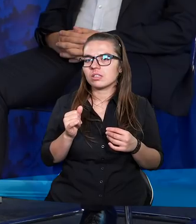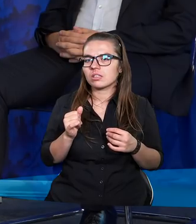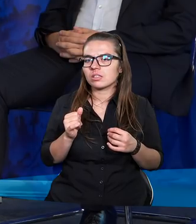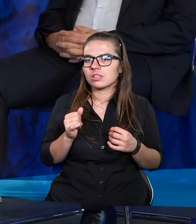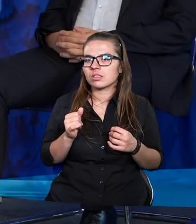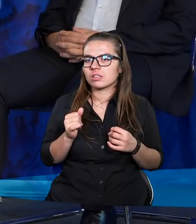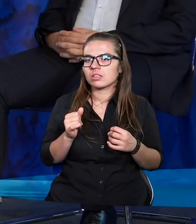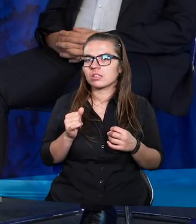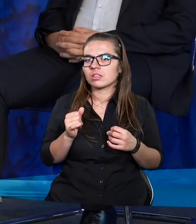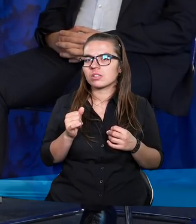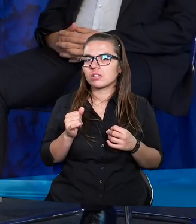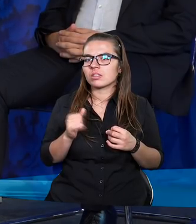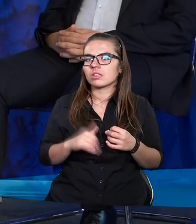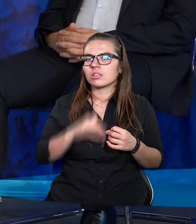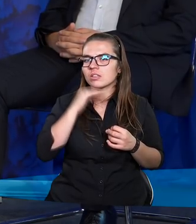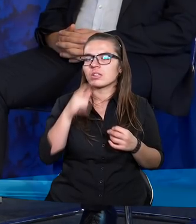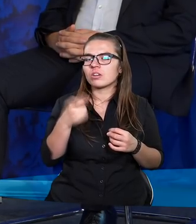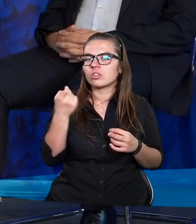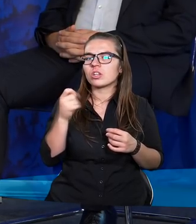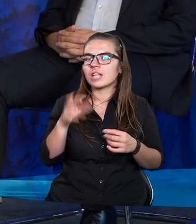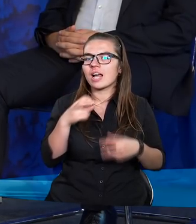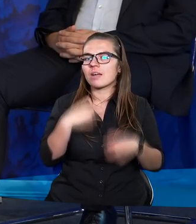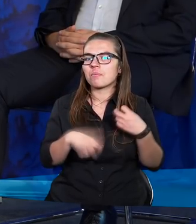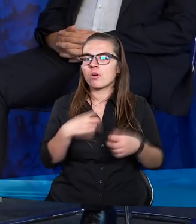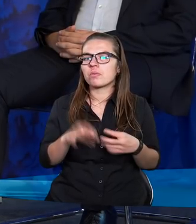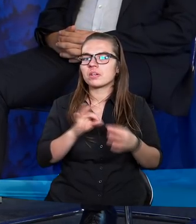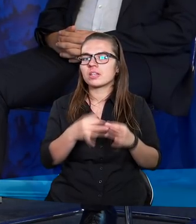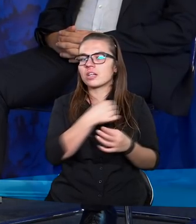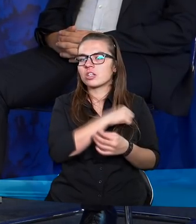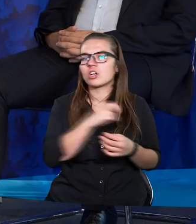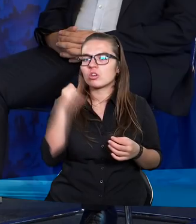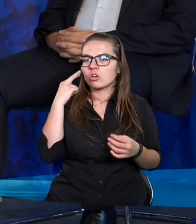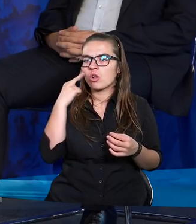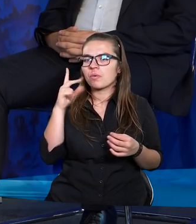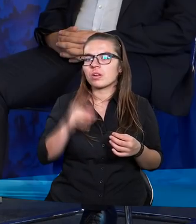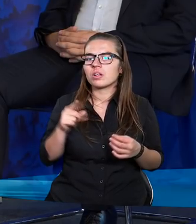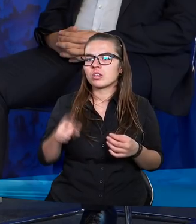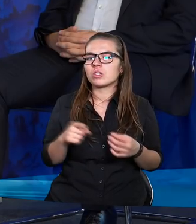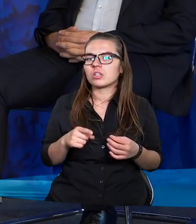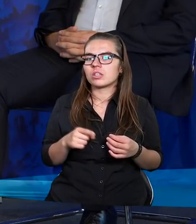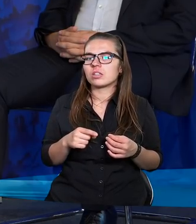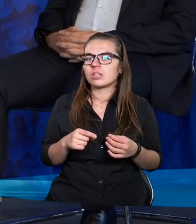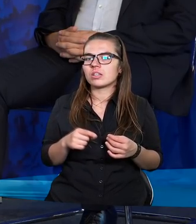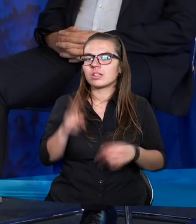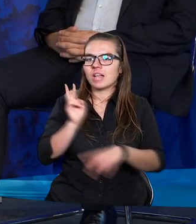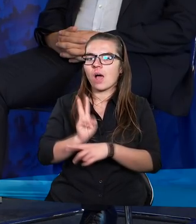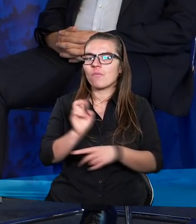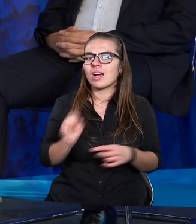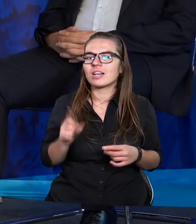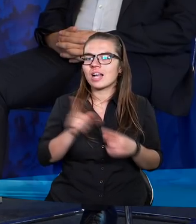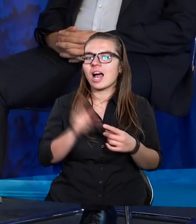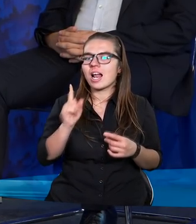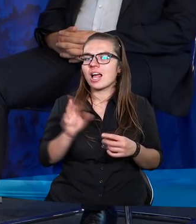Tylko wiesz, to jest trochę taki problem, bo chrześcijanin zrozumie, że to się sprowadza do zaufania,